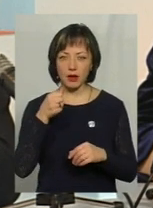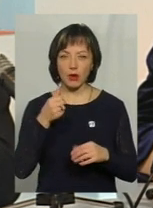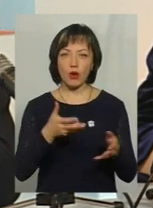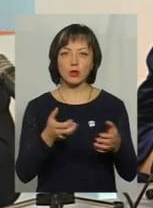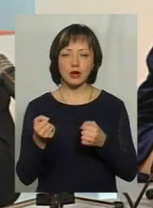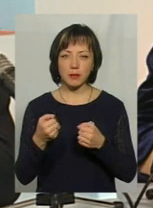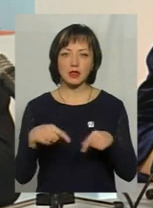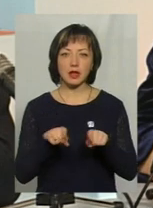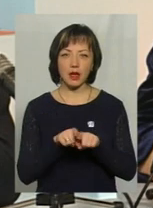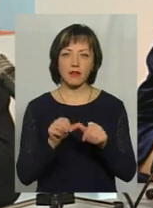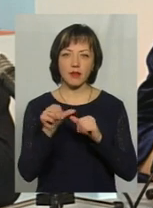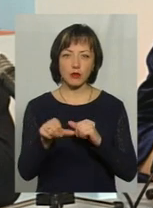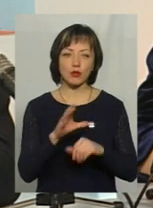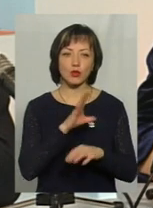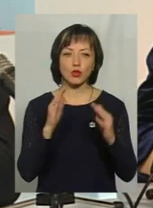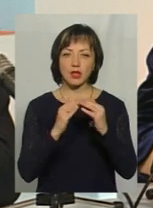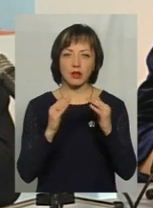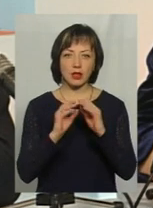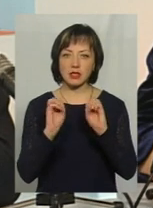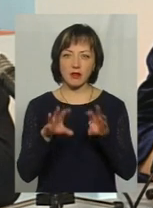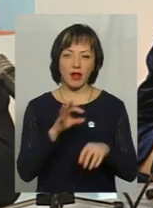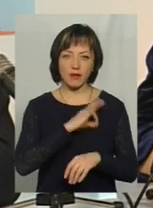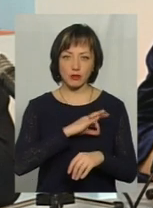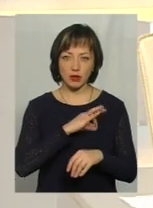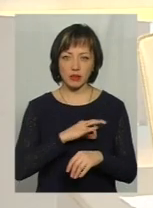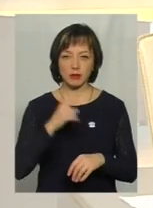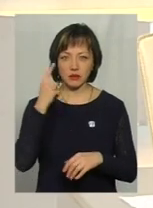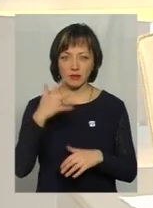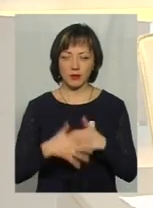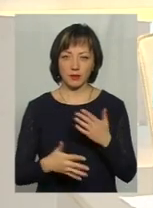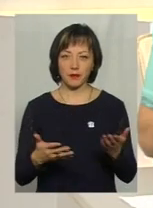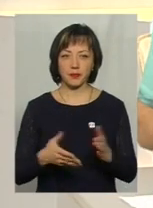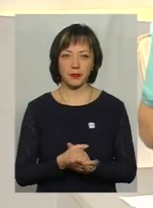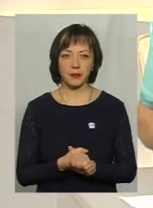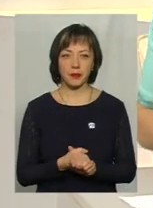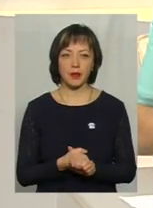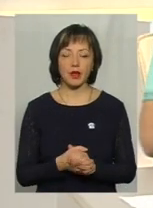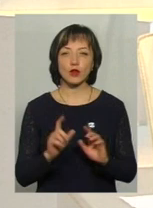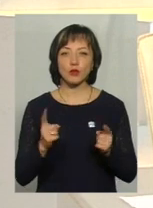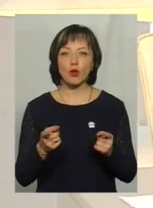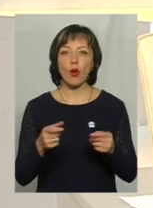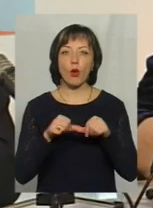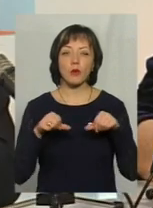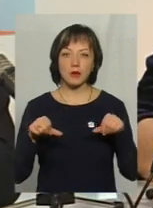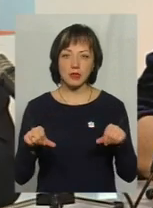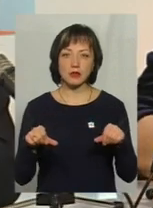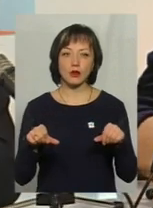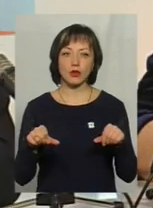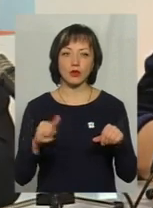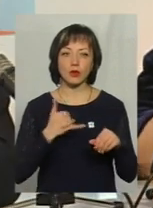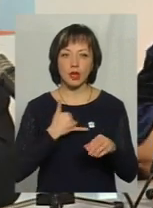отримували такий виняток і будинок не здавали в експлуатації. Тобто, свідомо не здавали. Так, свідомо не здавали. Тому комісії в нас